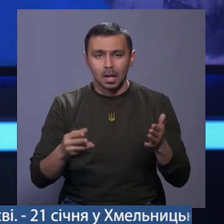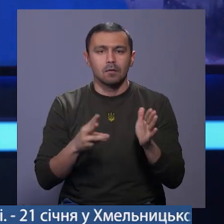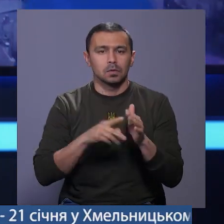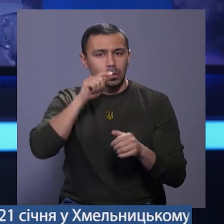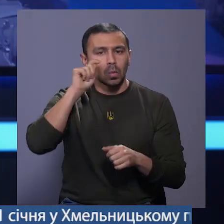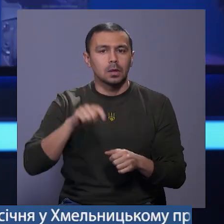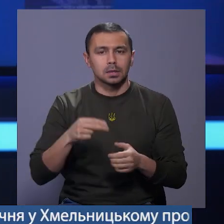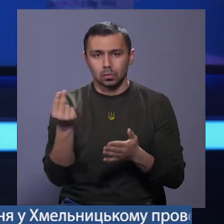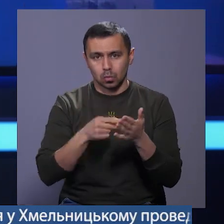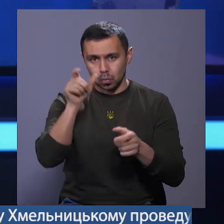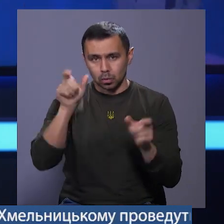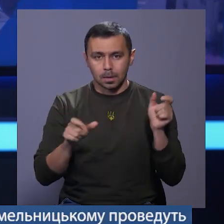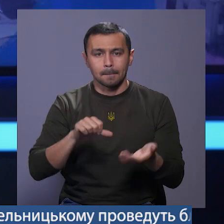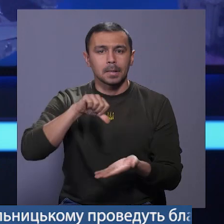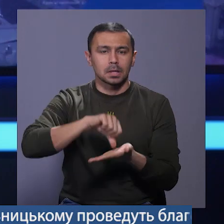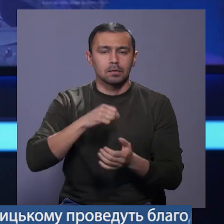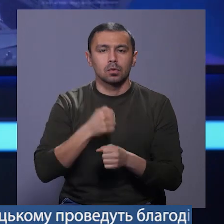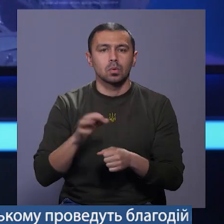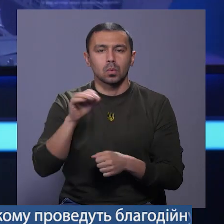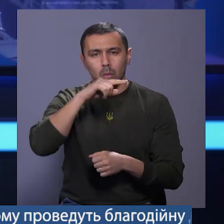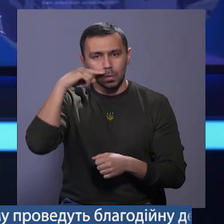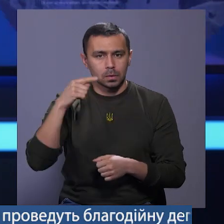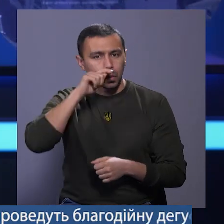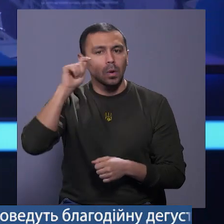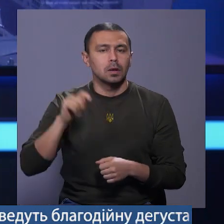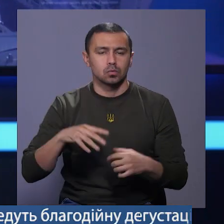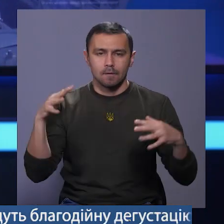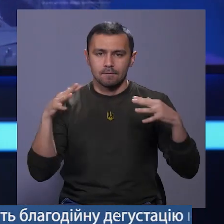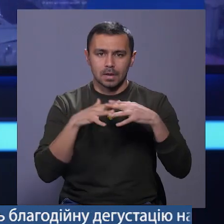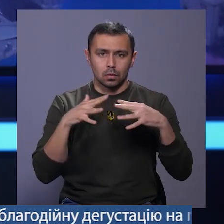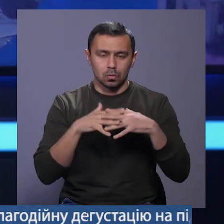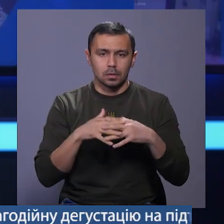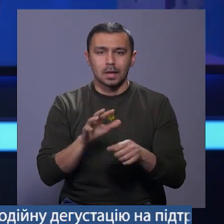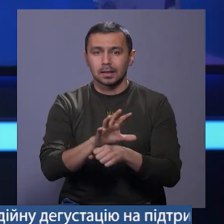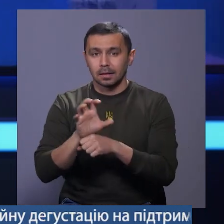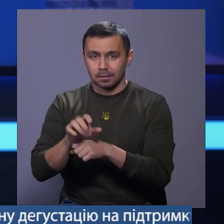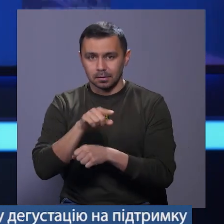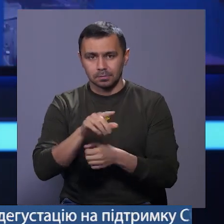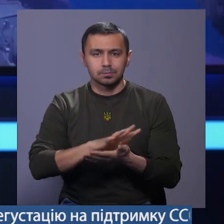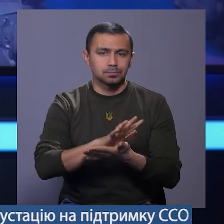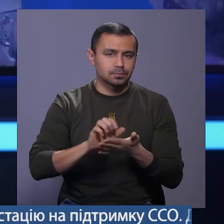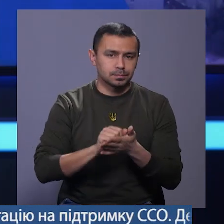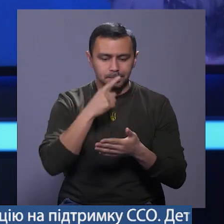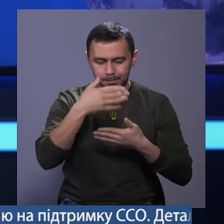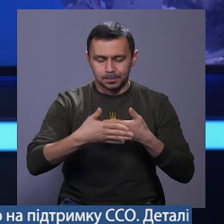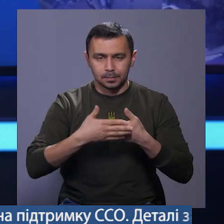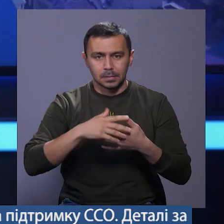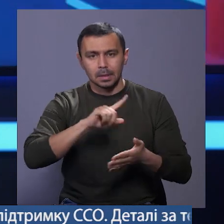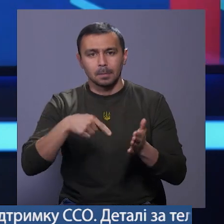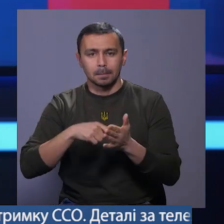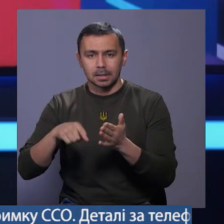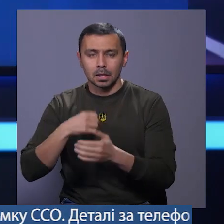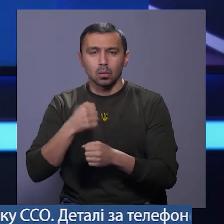українських митців представили роботи про російсько-українську війну. На світлинах понівичені прифронтові міста,